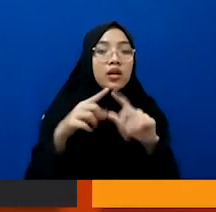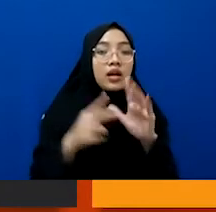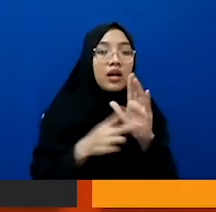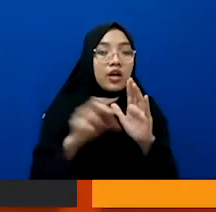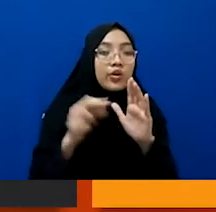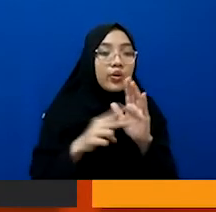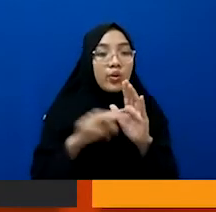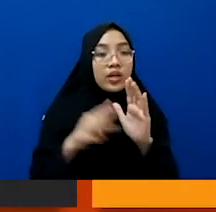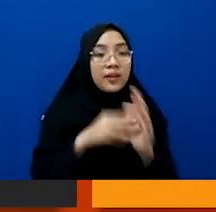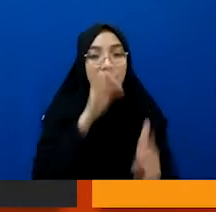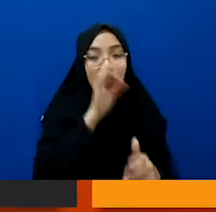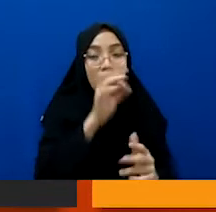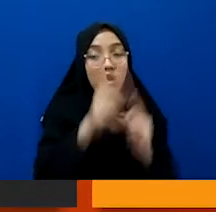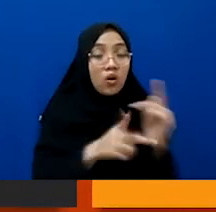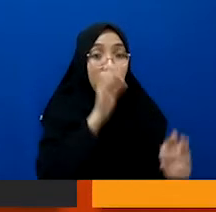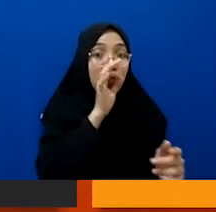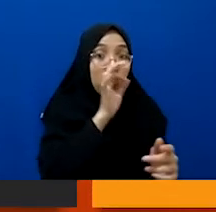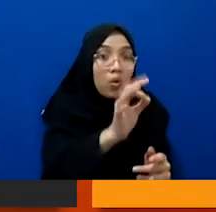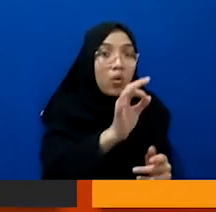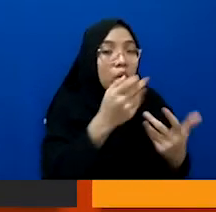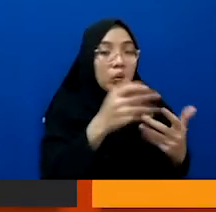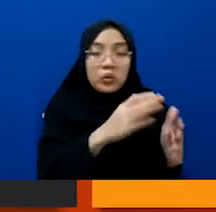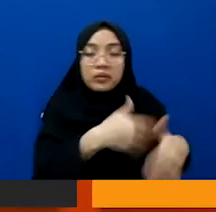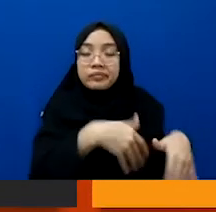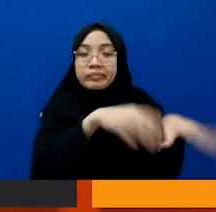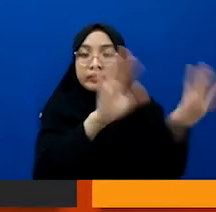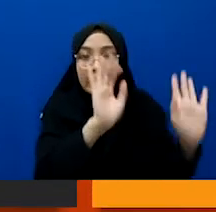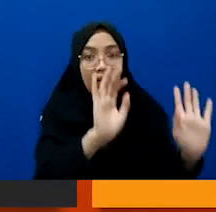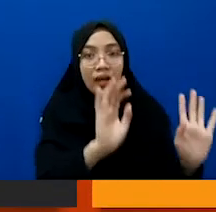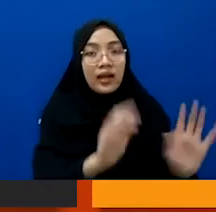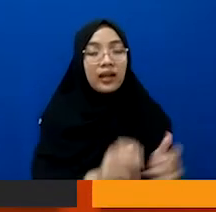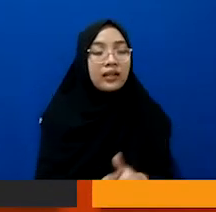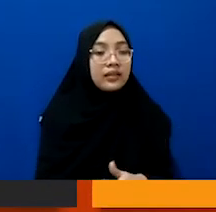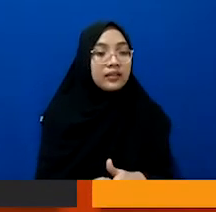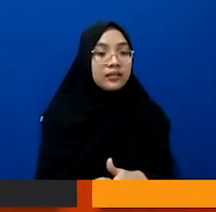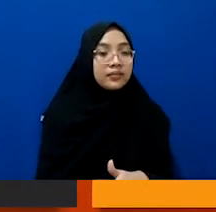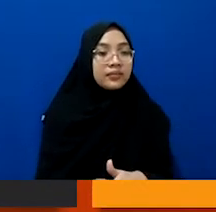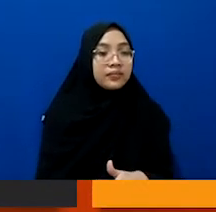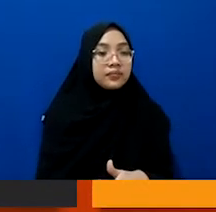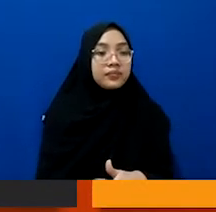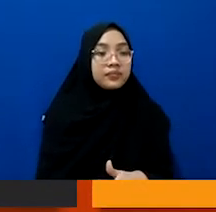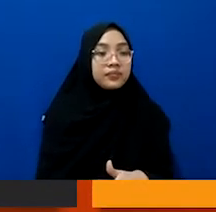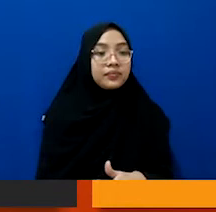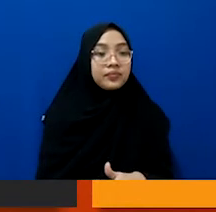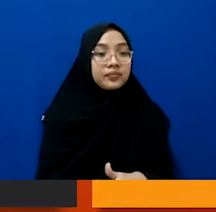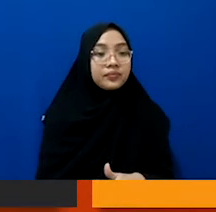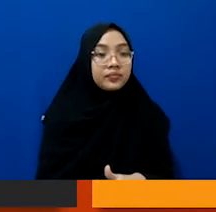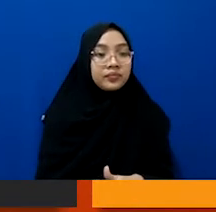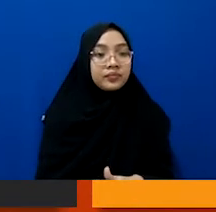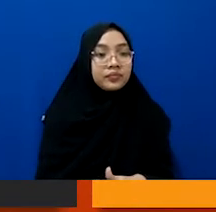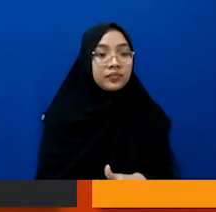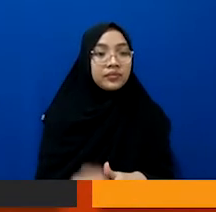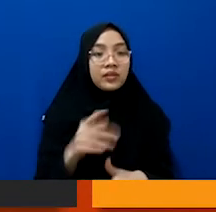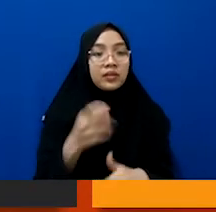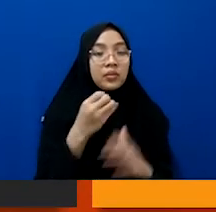berbohong jadi kalau sudah bohong ya sudah diungkap saja seperti itu nah ini ya jadi ada beberapa